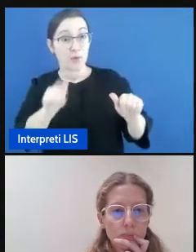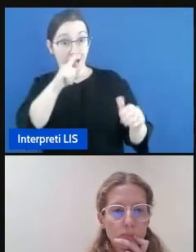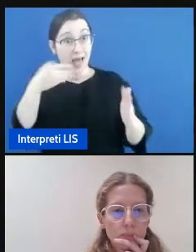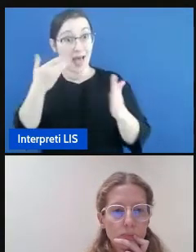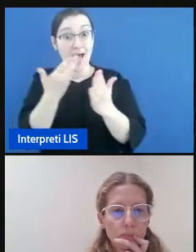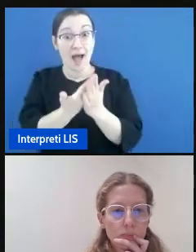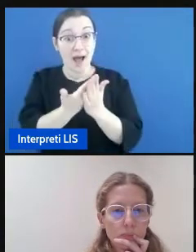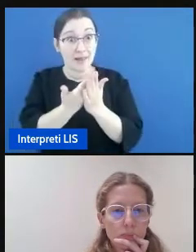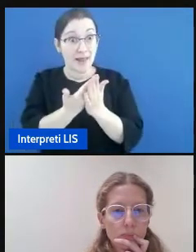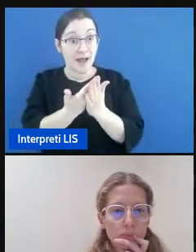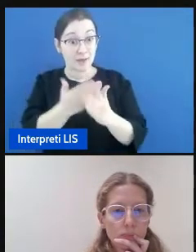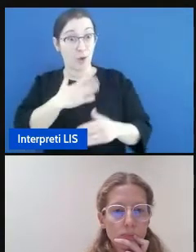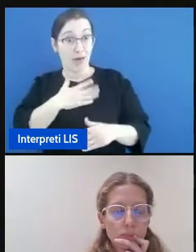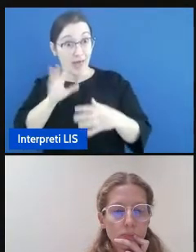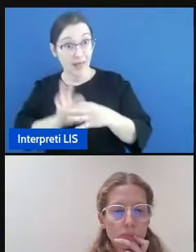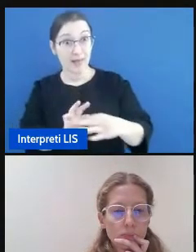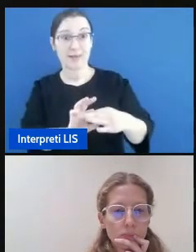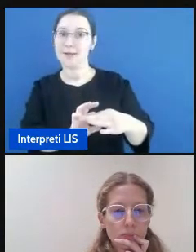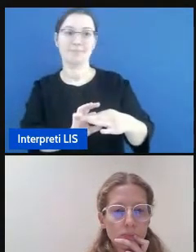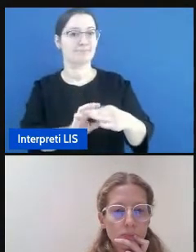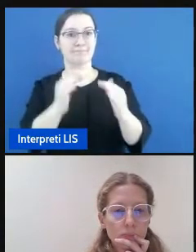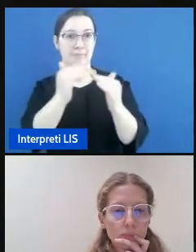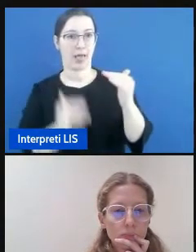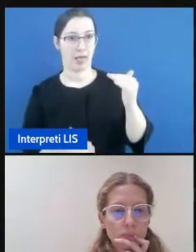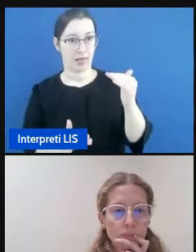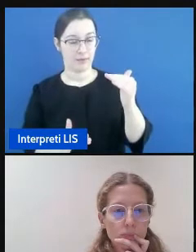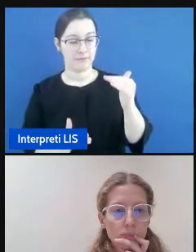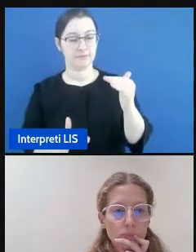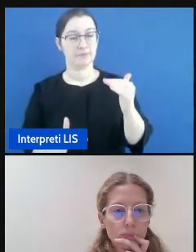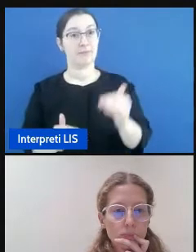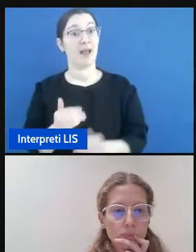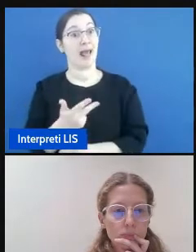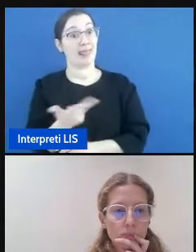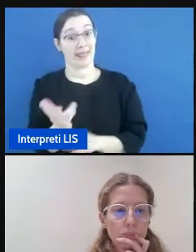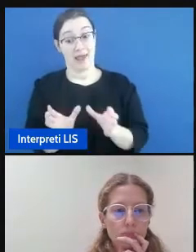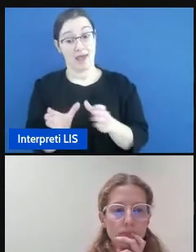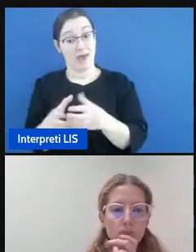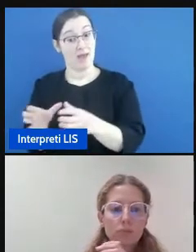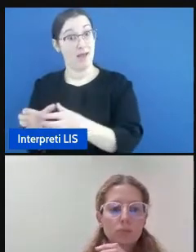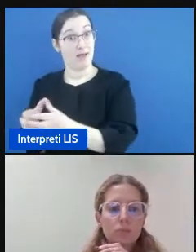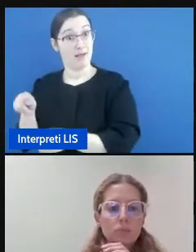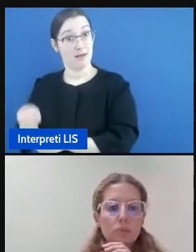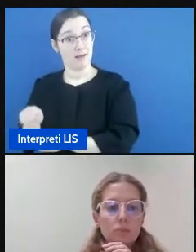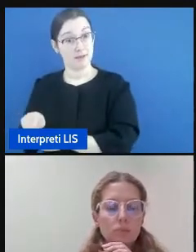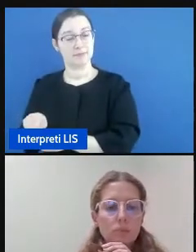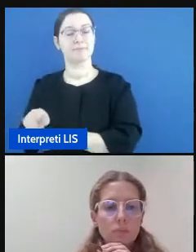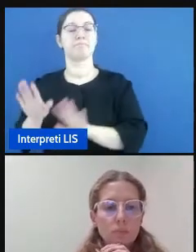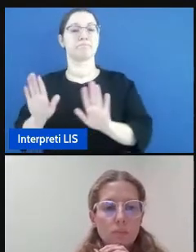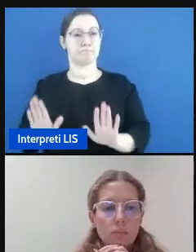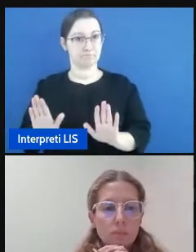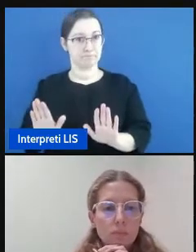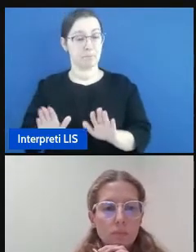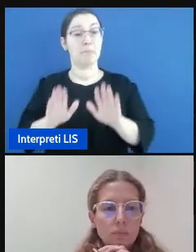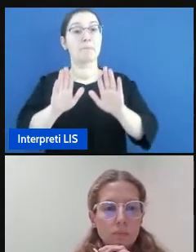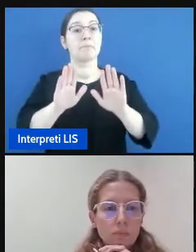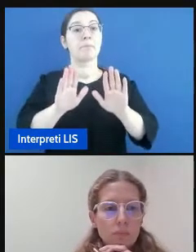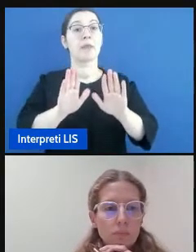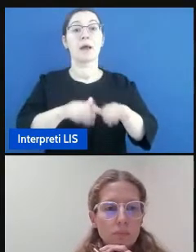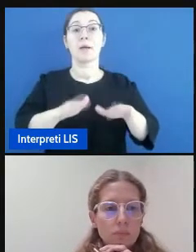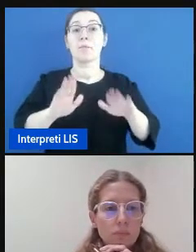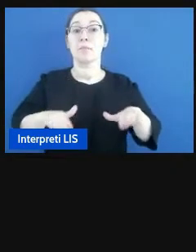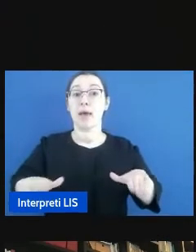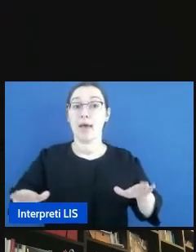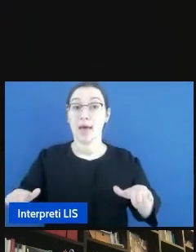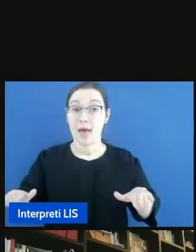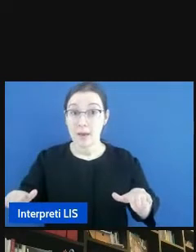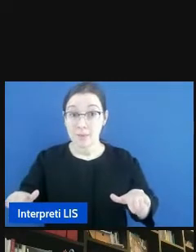più basse tra gli altri tre gruppi i partecipanti segnanti nativi